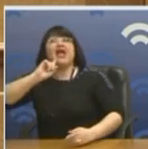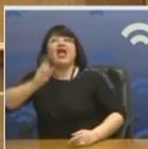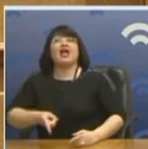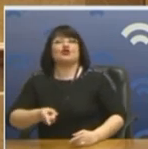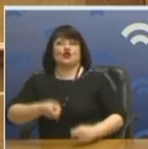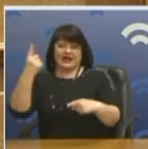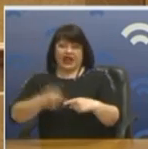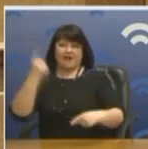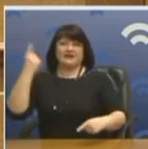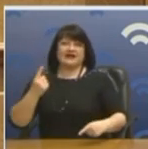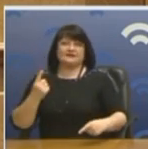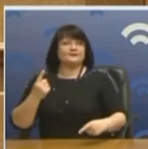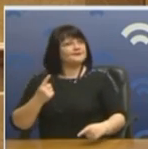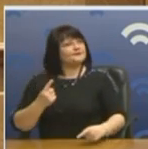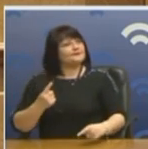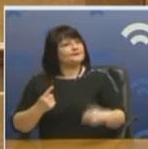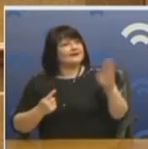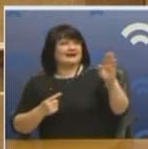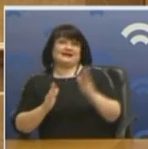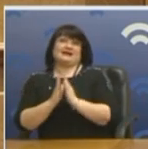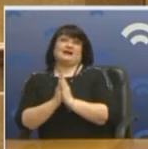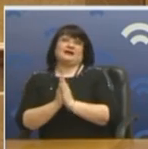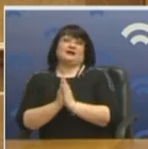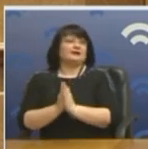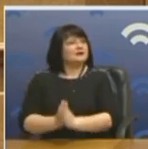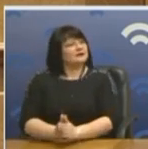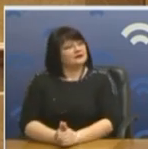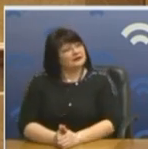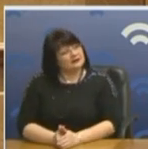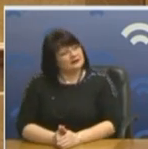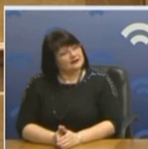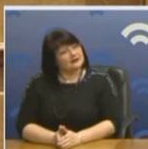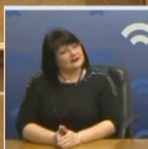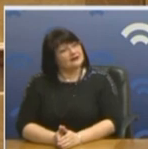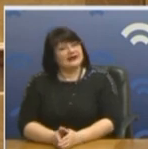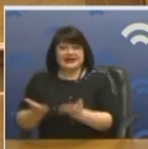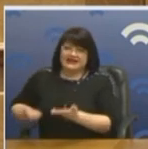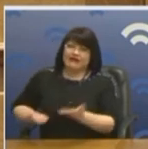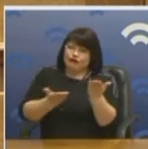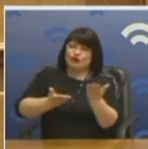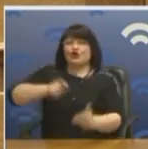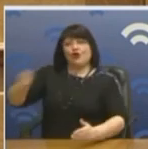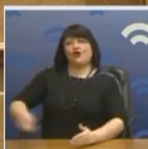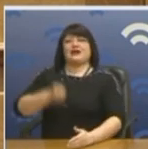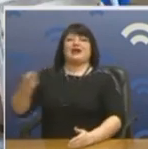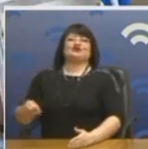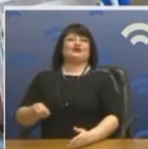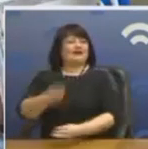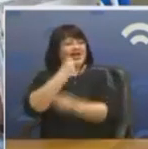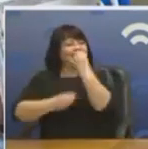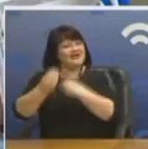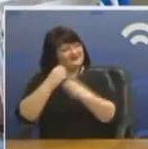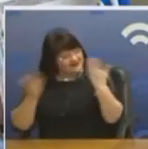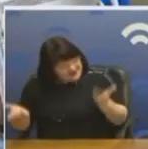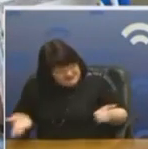βιαστήκατε να απαντήσετε. Και ο Ντελόρζι και το αρνί θα το φάμε. Εγώ για κατσίκι μίλησα κύριε Πρόεδρε. Κάλετε λάθος στα